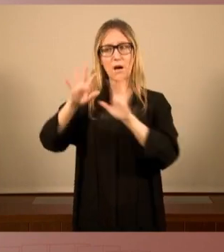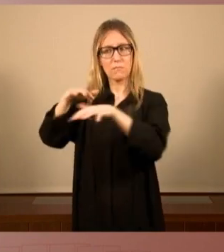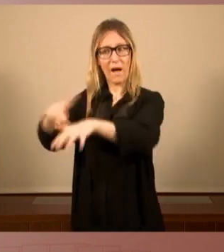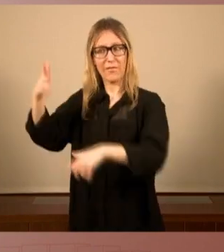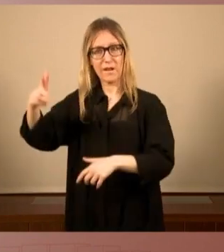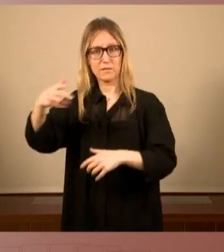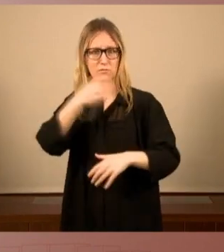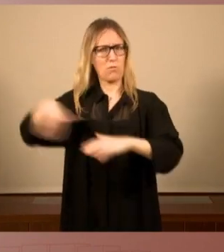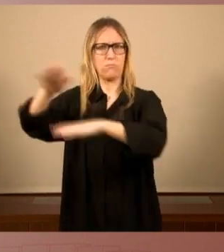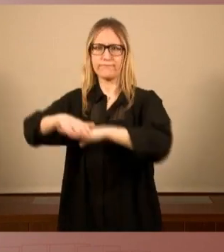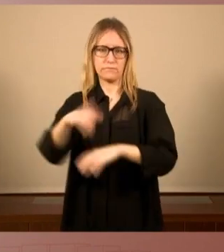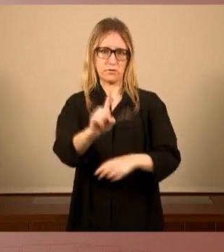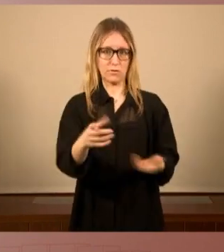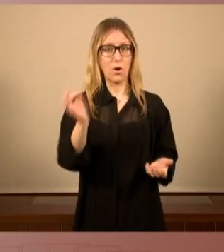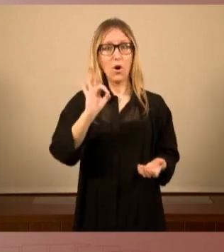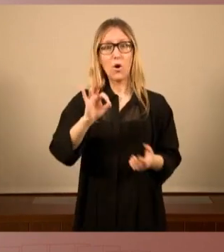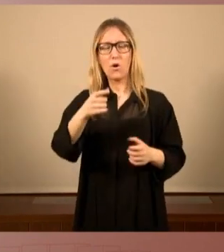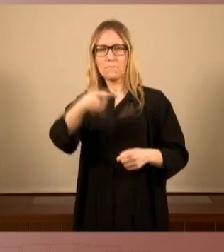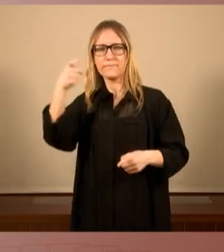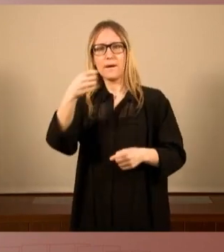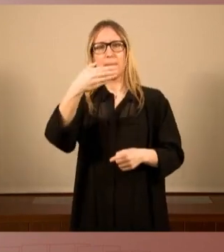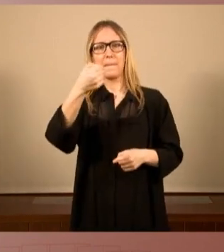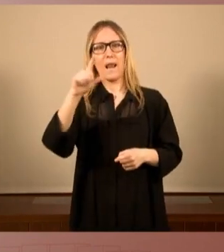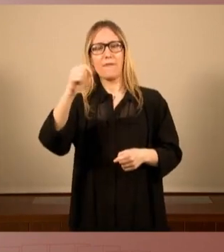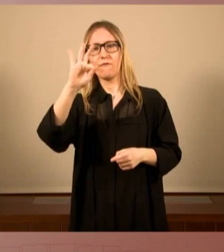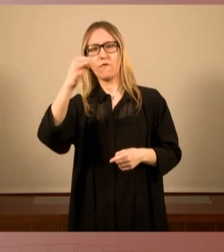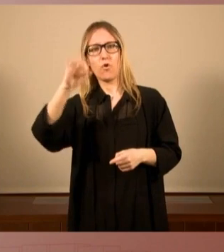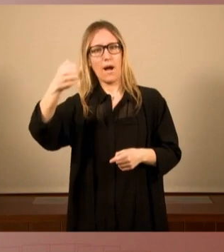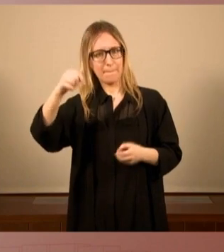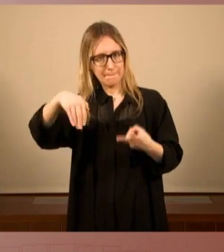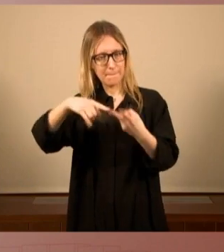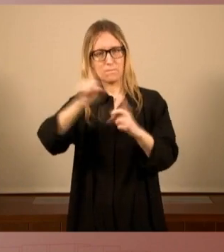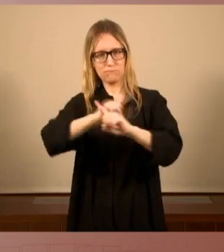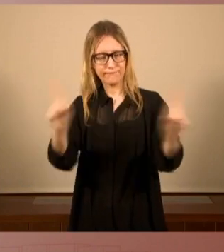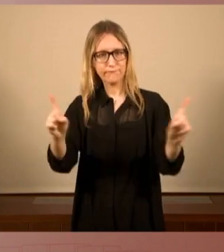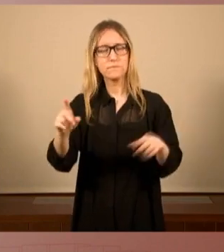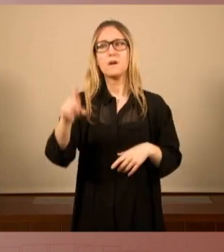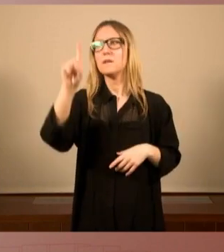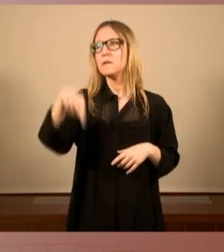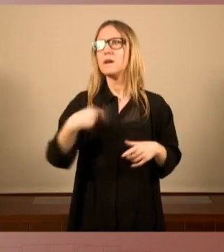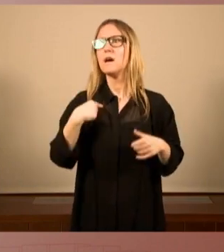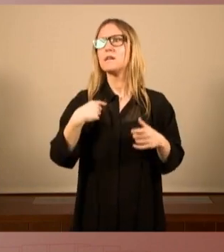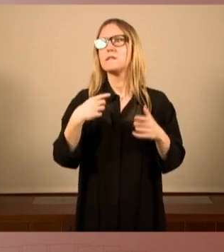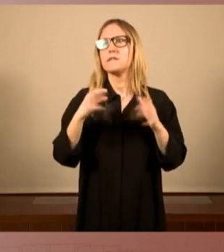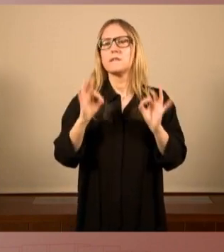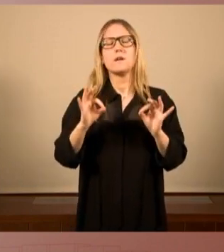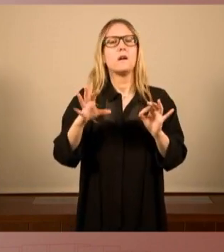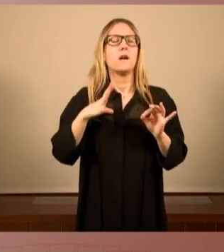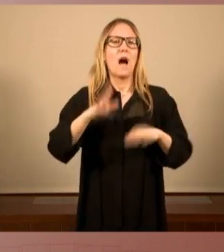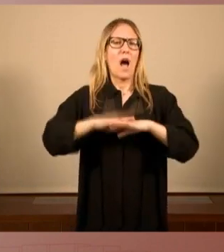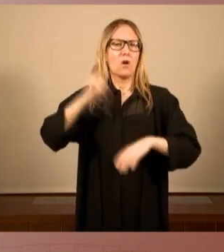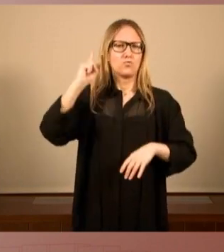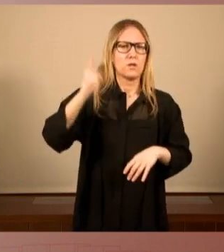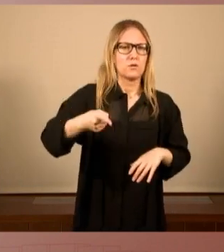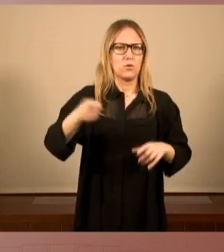suspensió de les bales de fuam, la creació d'una comissió parlamentària pel debat sobre l'ordre públic i la retirada de les acusacions